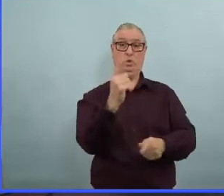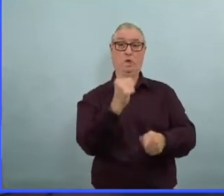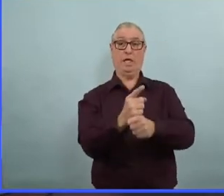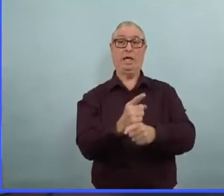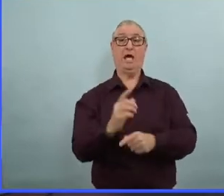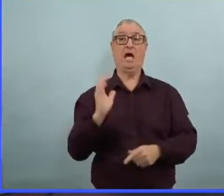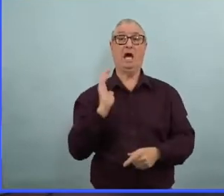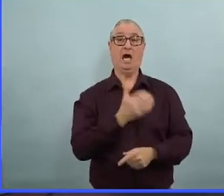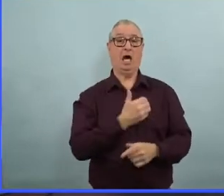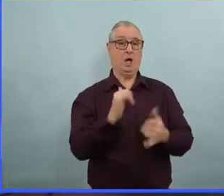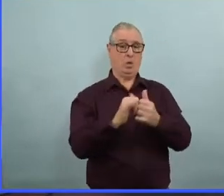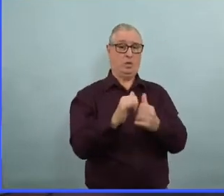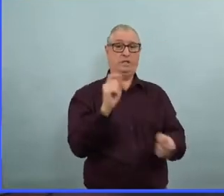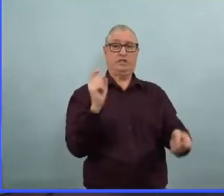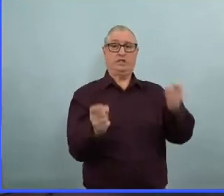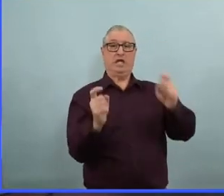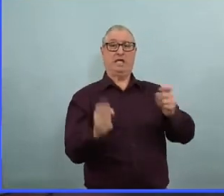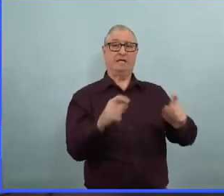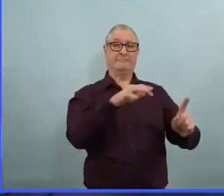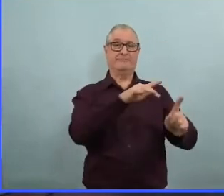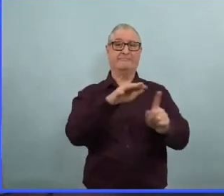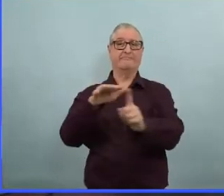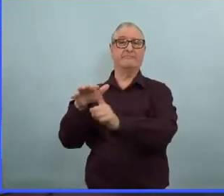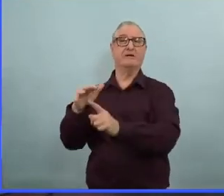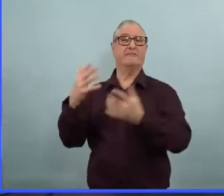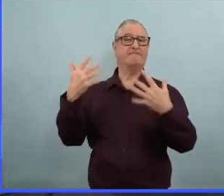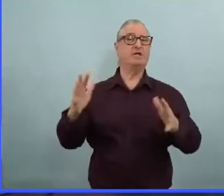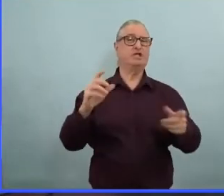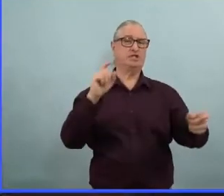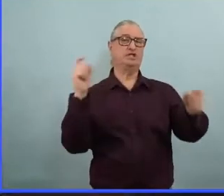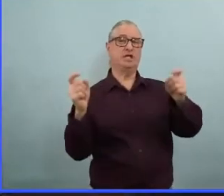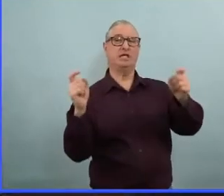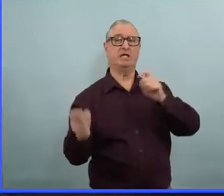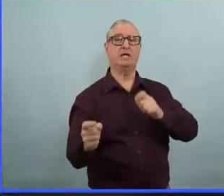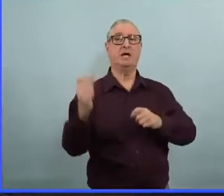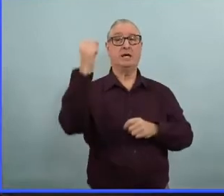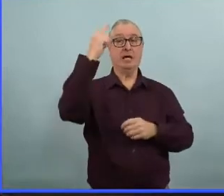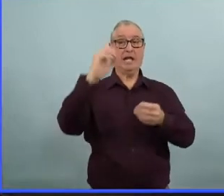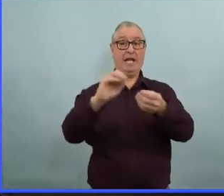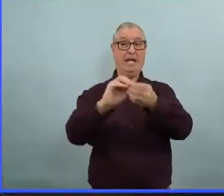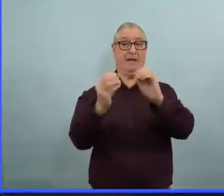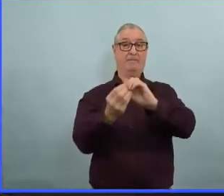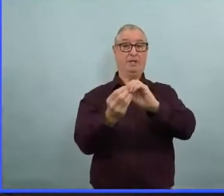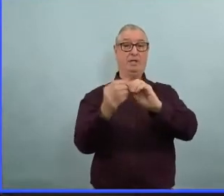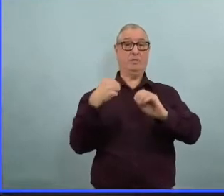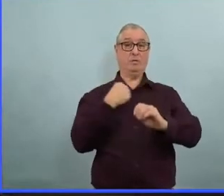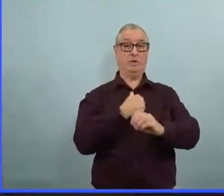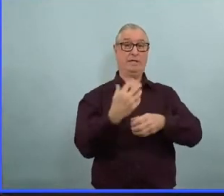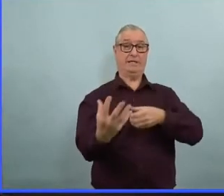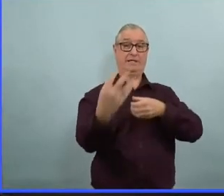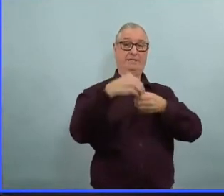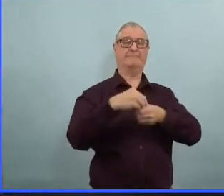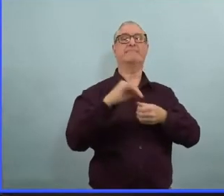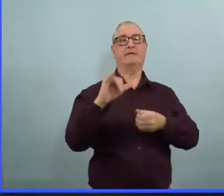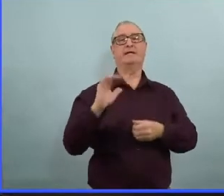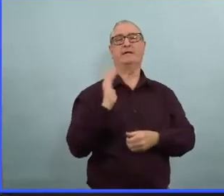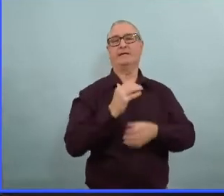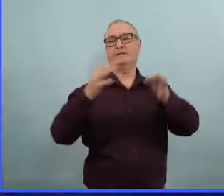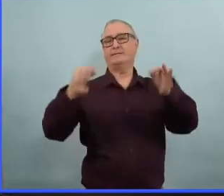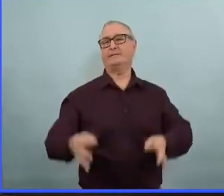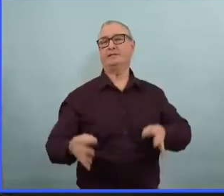À cause de notre approche de dépistage, on a une perspective différente sur les choses, mais nous avons quand même fait cette recommandation. Merci.